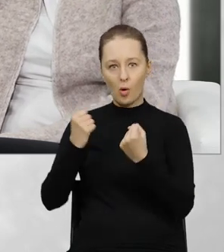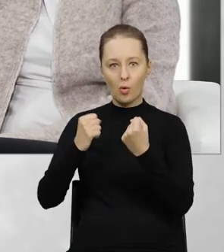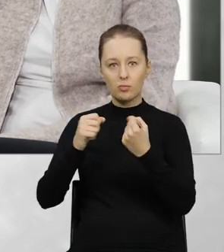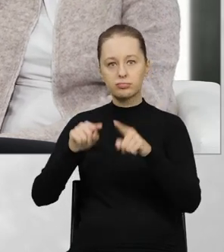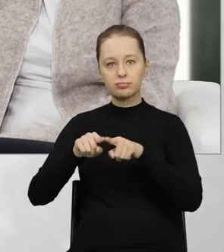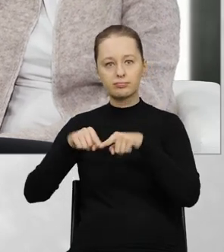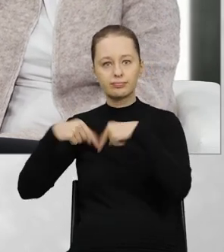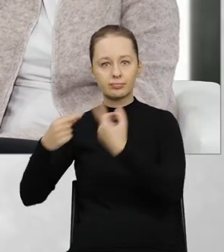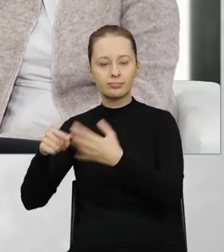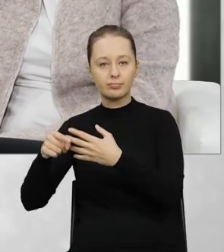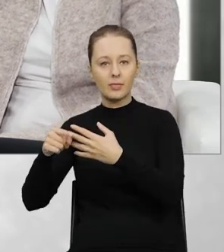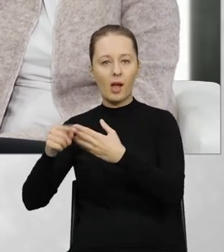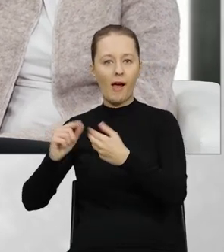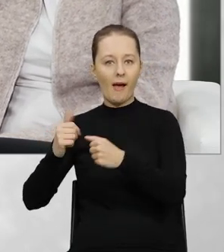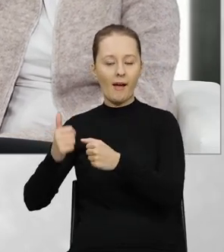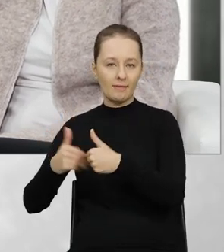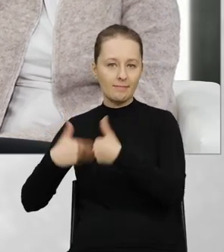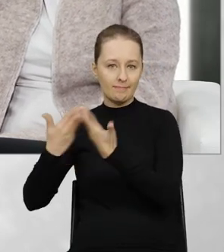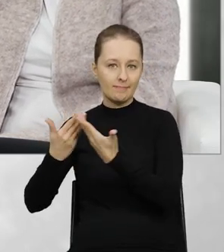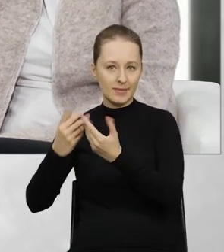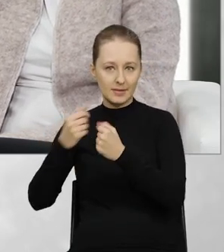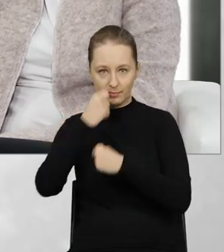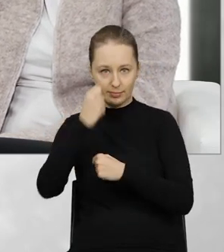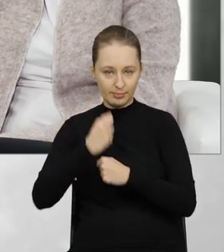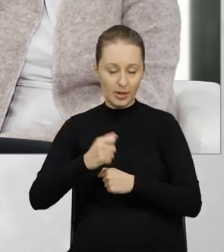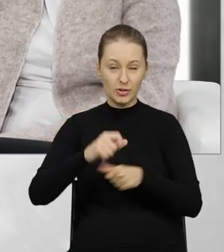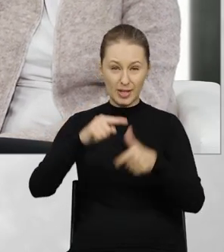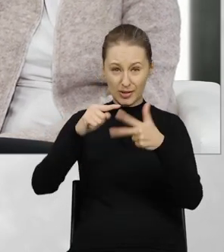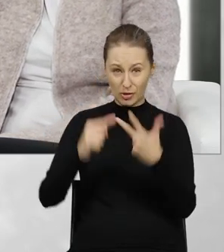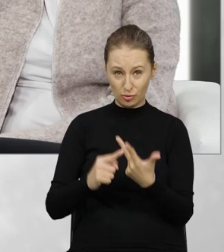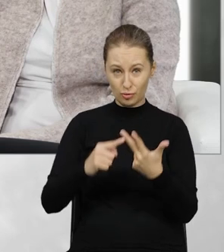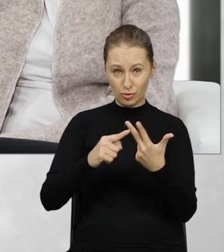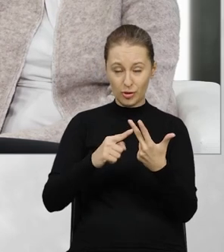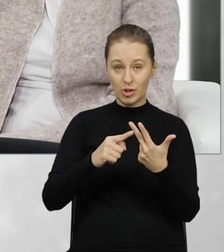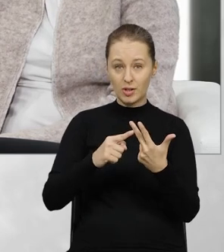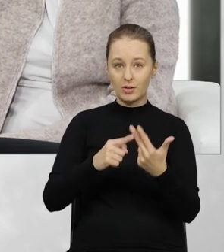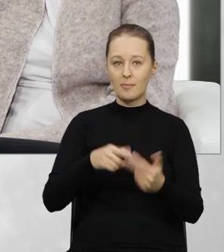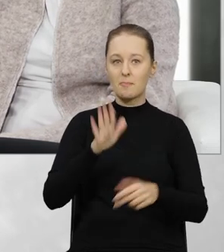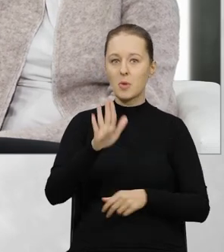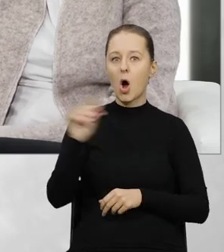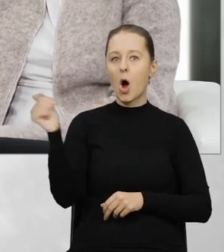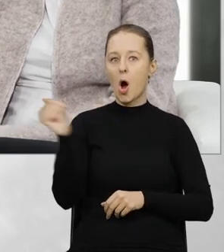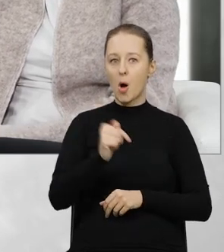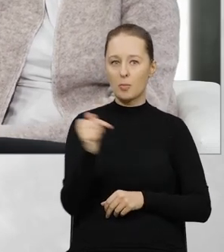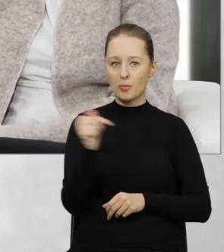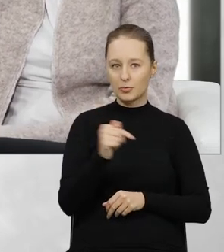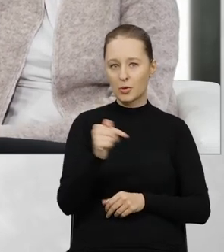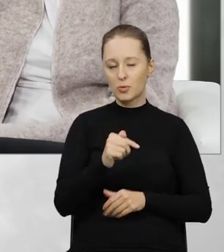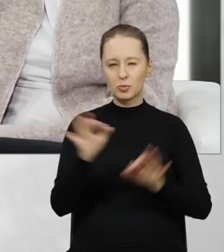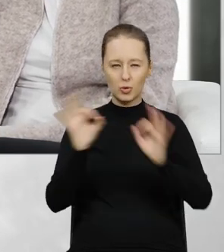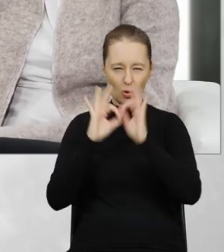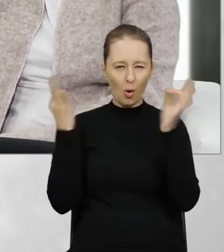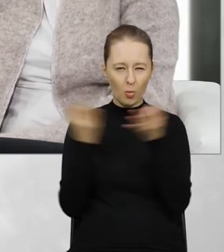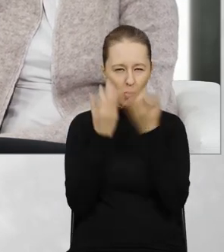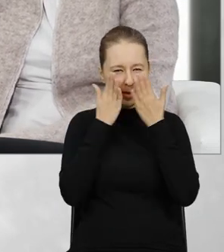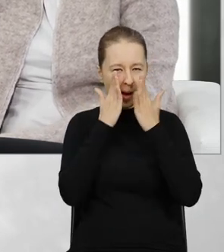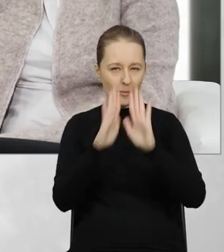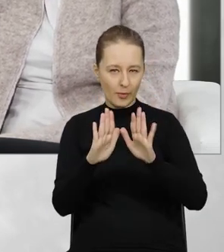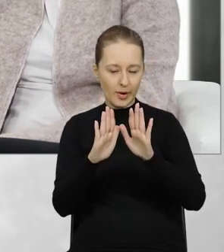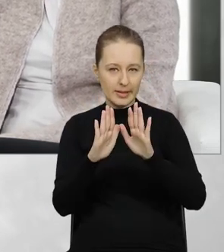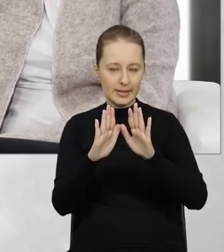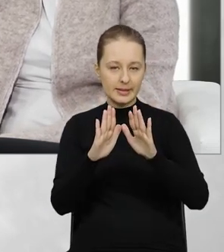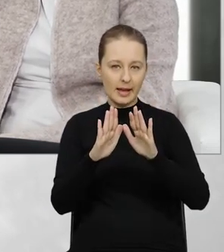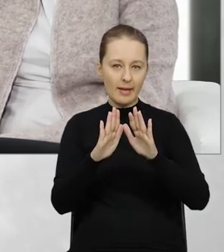I na te trzy podmioty nałożone zostały obowiązki, które ogólnie zostały